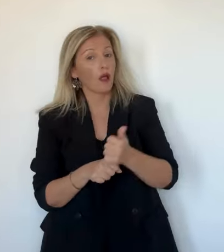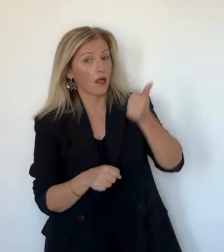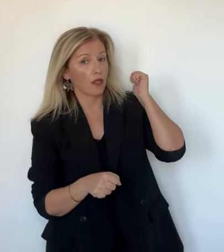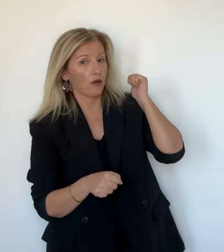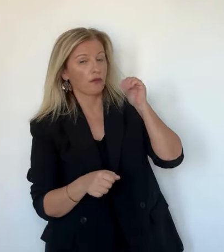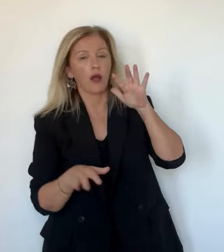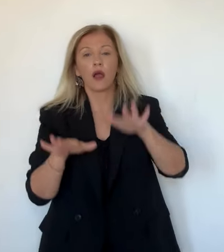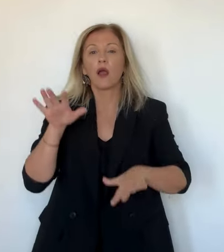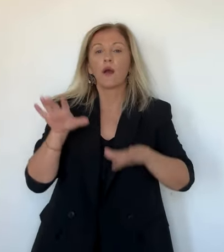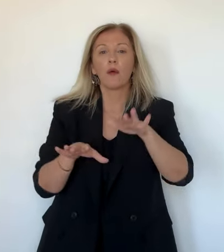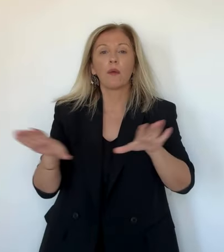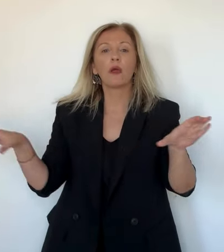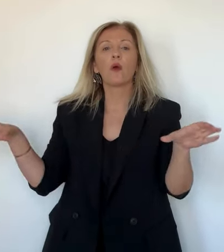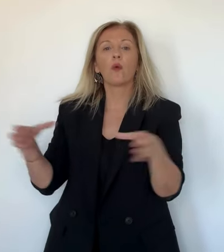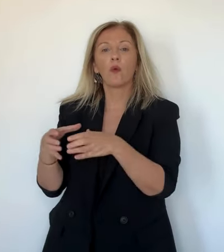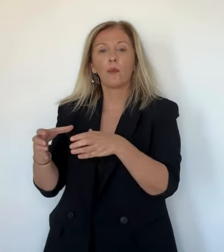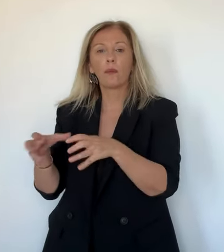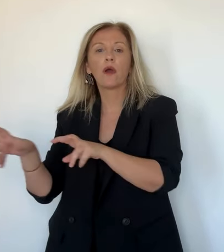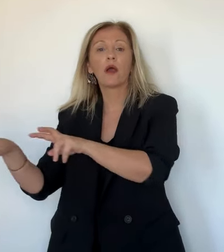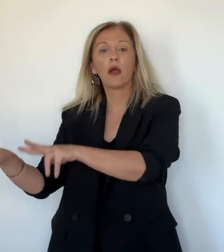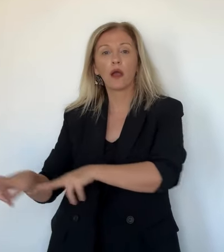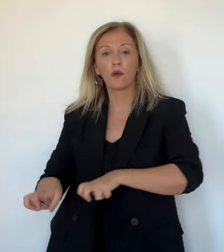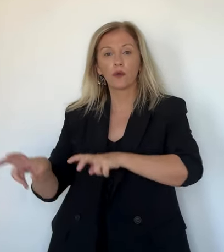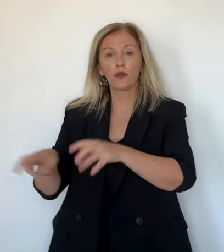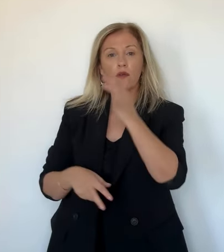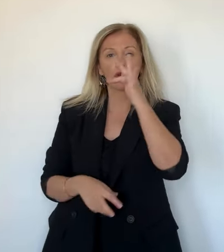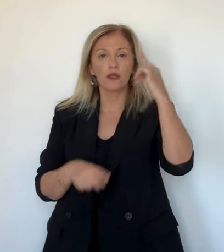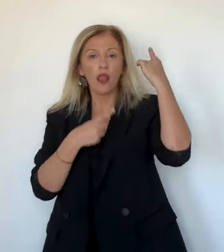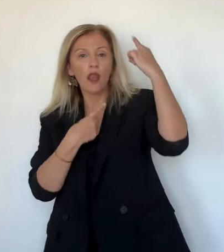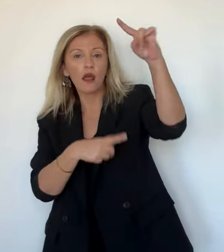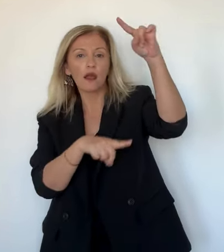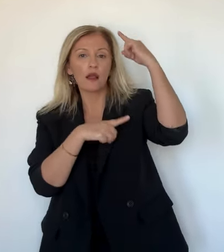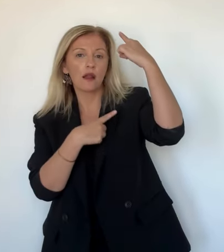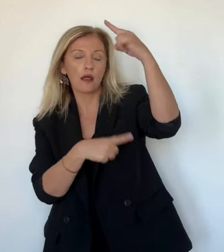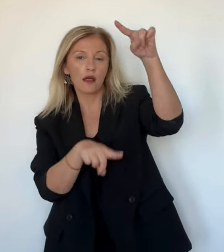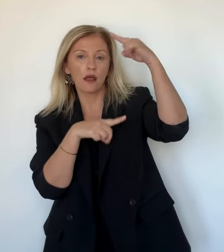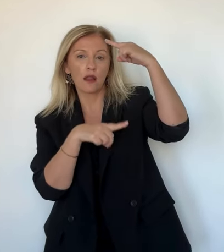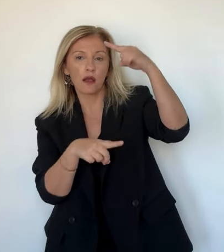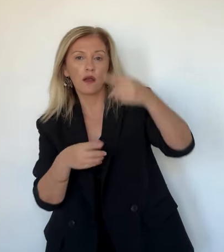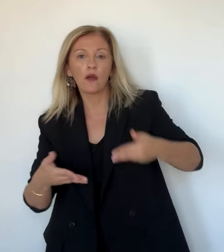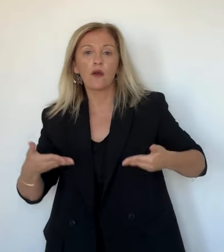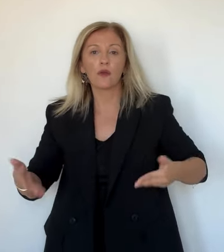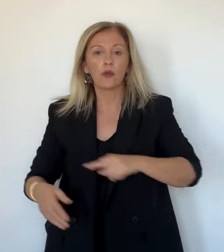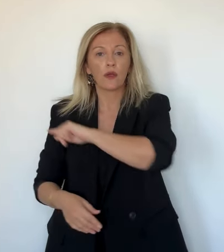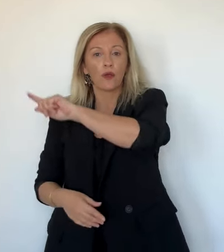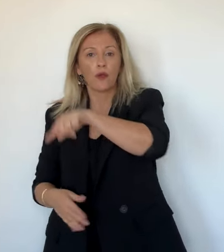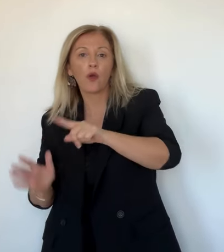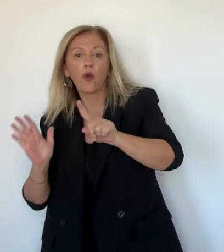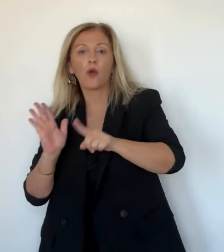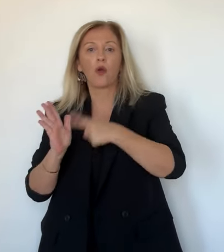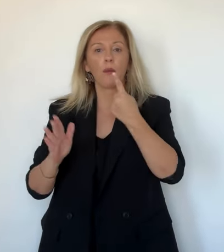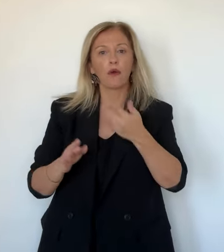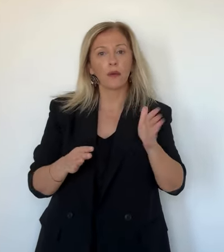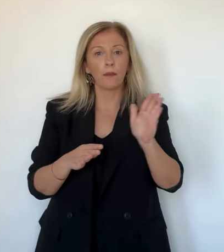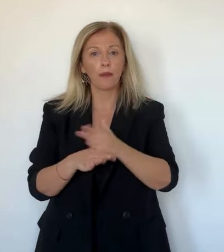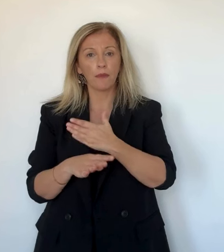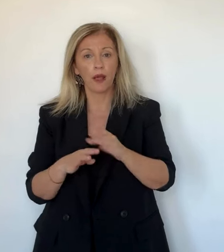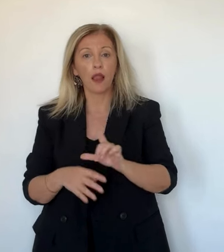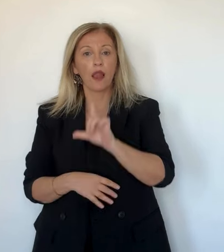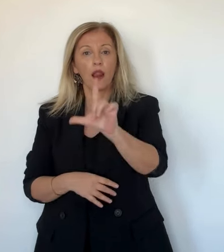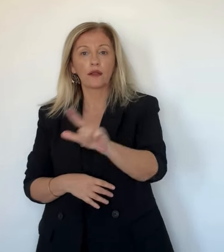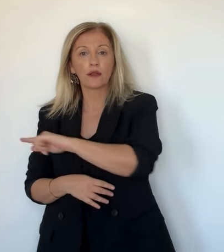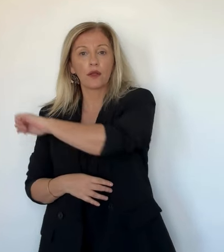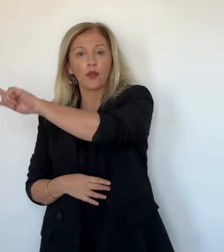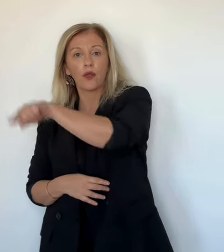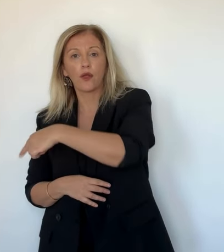Mais avant cela, moins d'un an après une vague de contestations, le monde agricole français s'apprête à une nouvelle mobilisation. A partir de ce